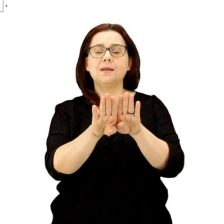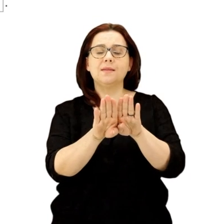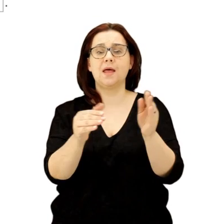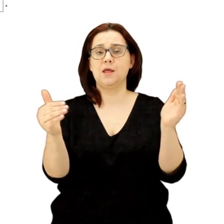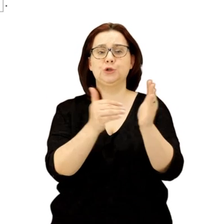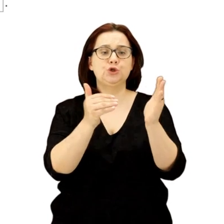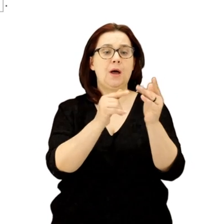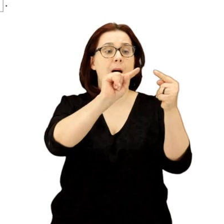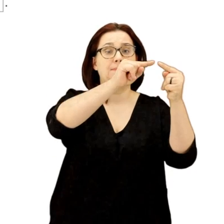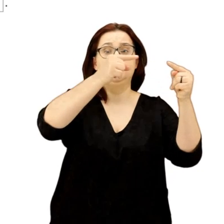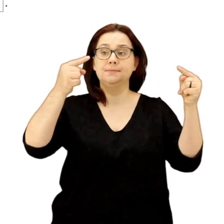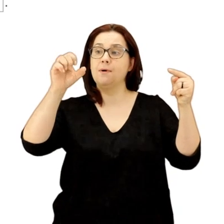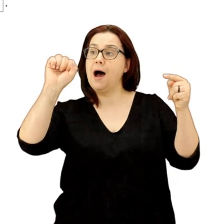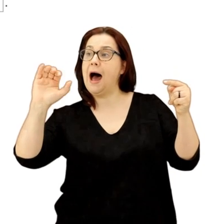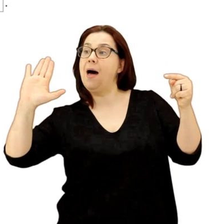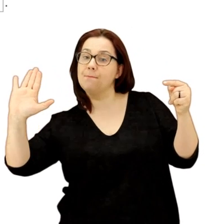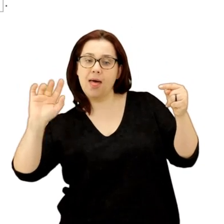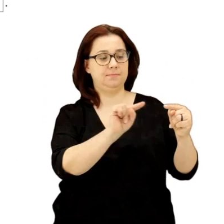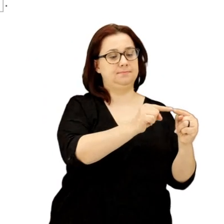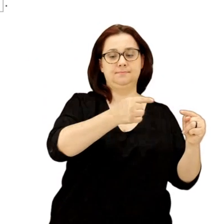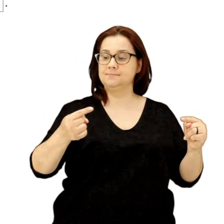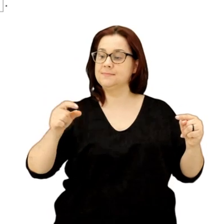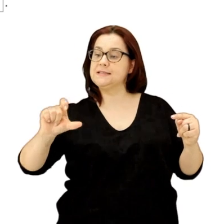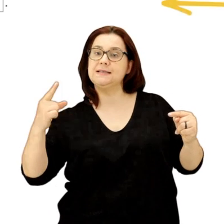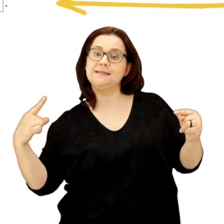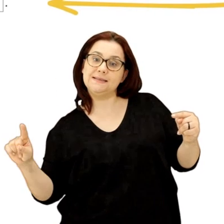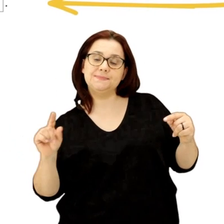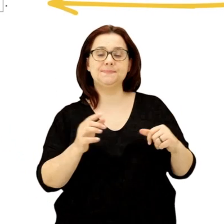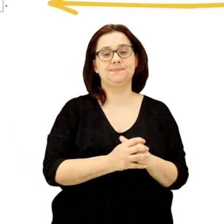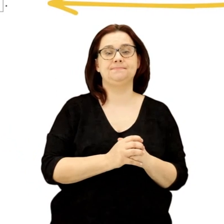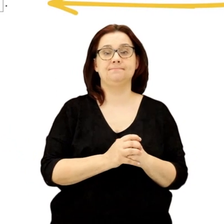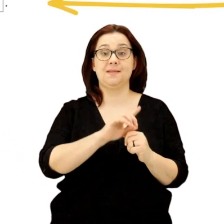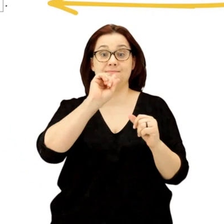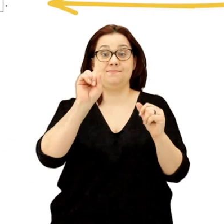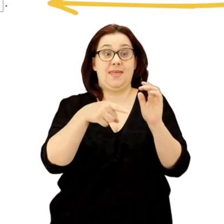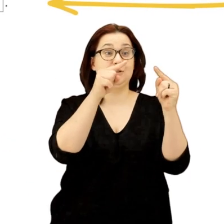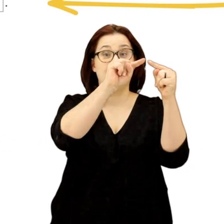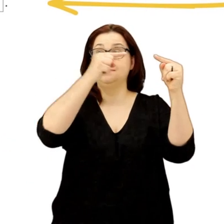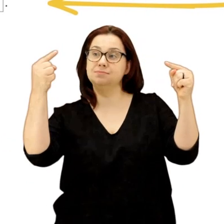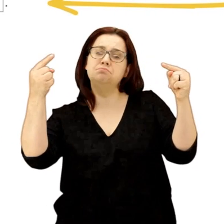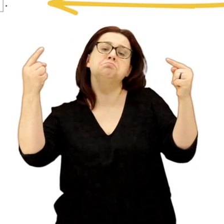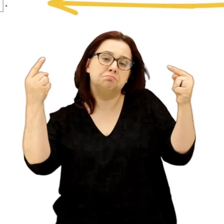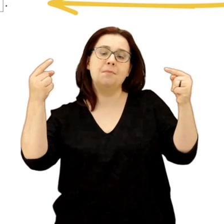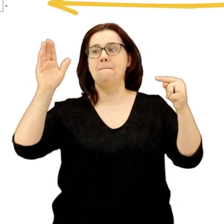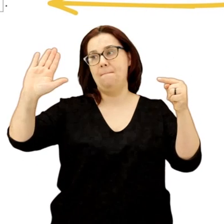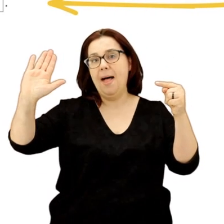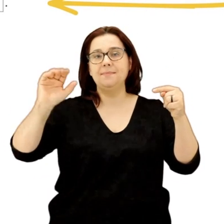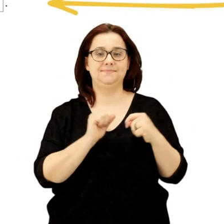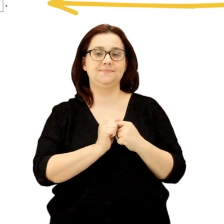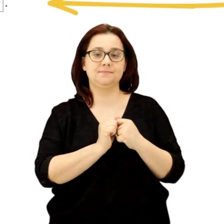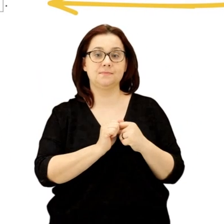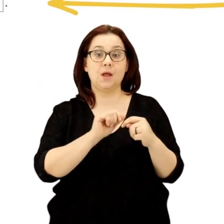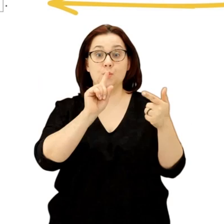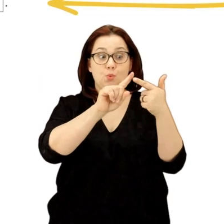dwa razy wybrać jedną z dwóch odpowiedzi. Najpierw A albo B, a potem C albo D. W tym zadaniu wybieramy najpierw odpowiedź